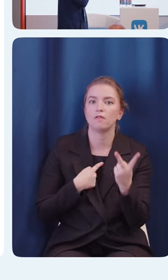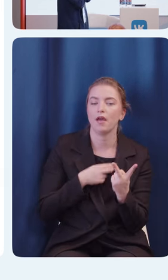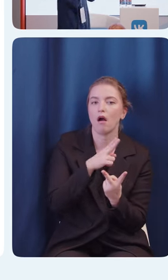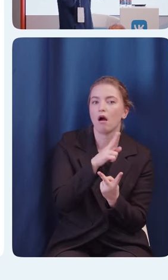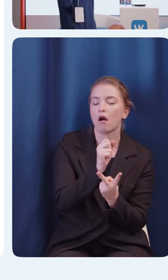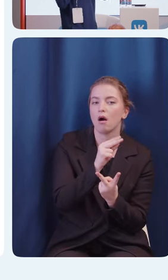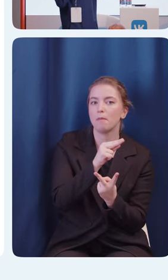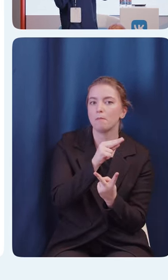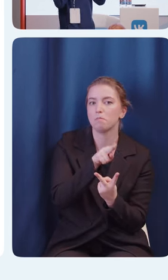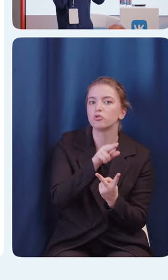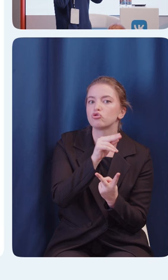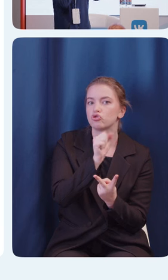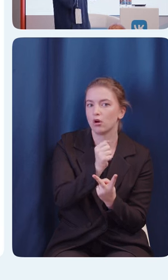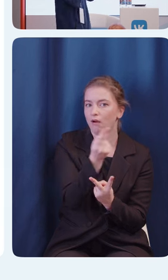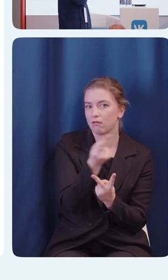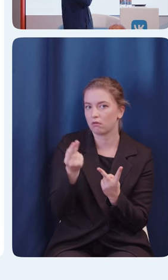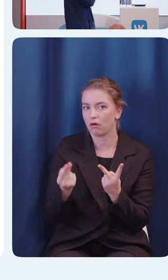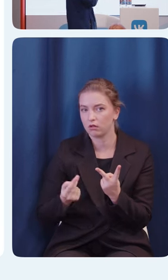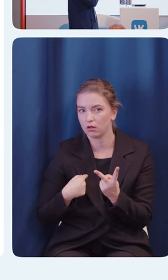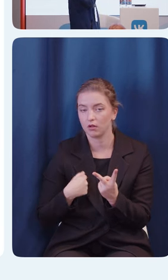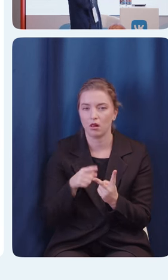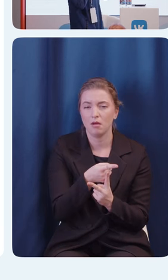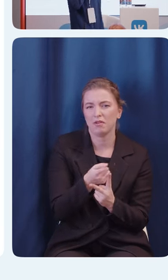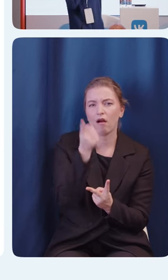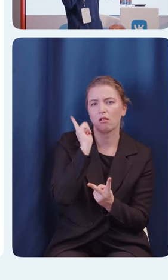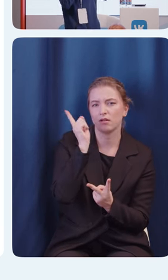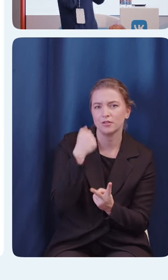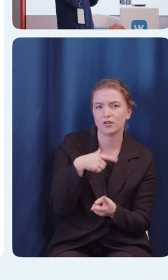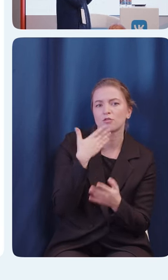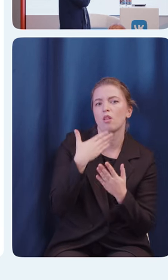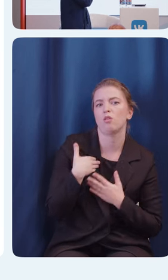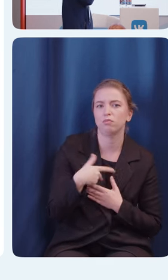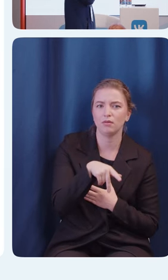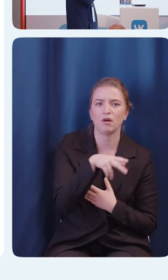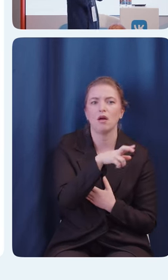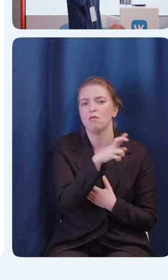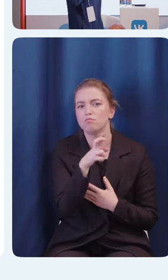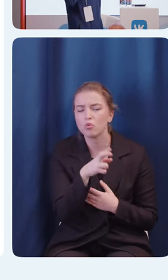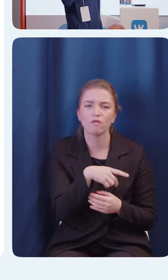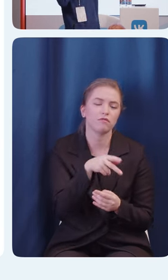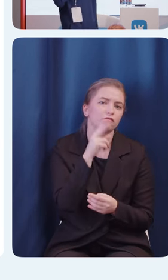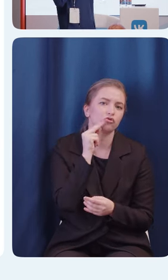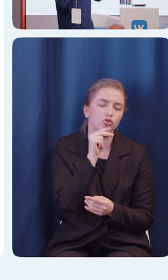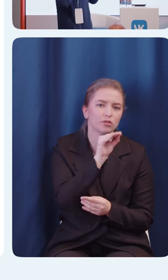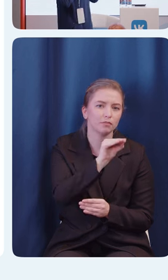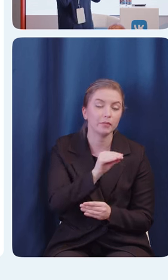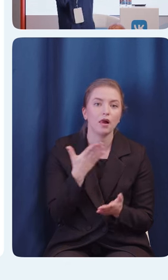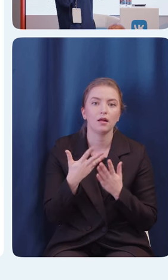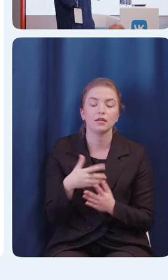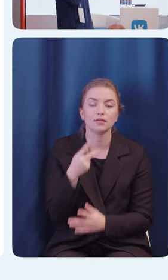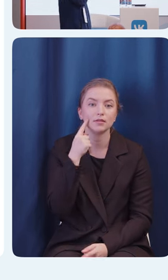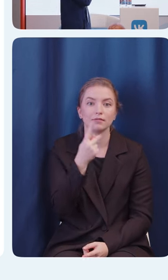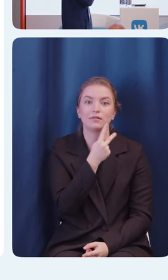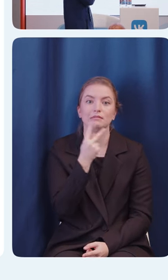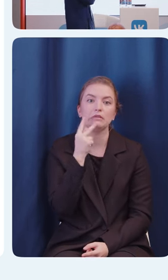такая классическая наша любимая капча из букв, цифр, все как надо. И если зрячие люди сейчас закроют